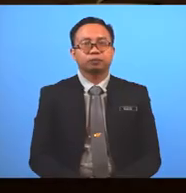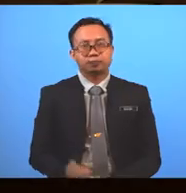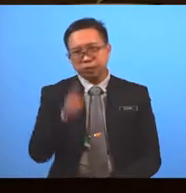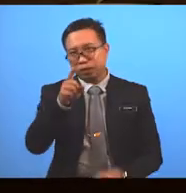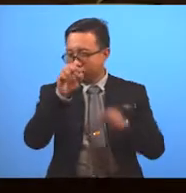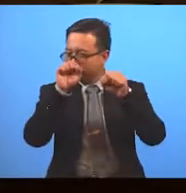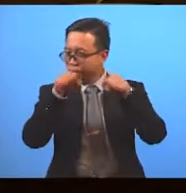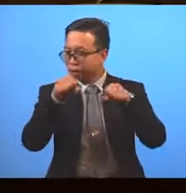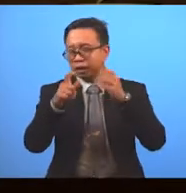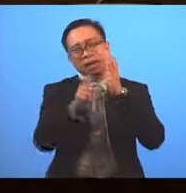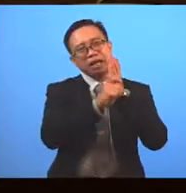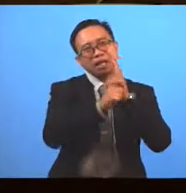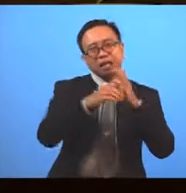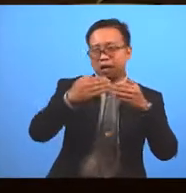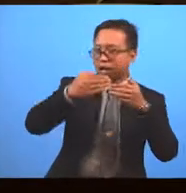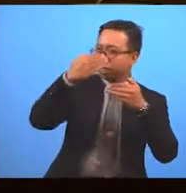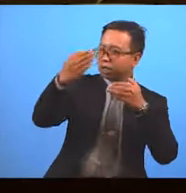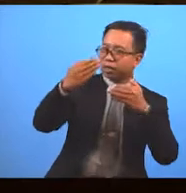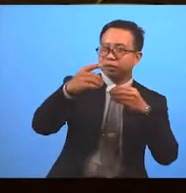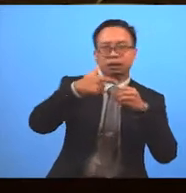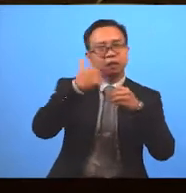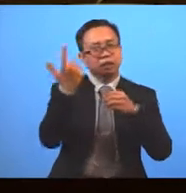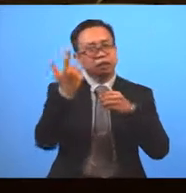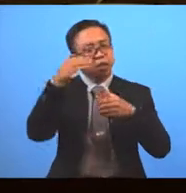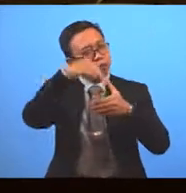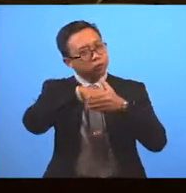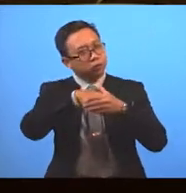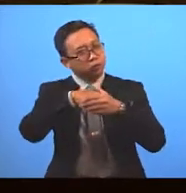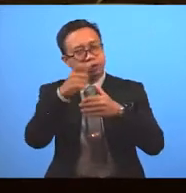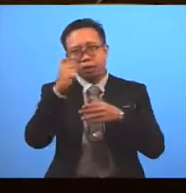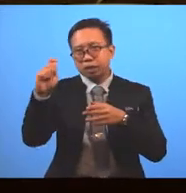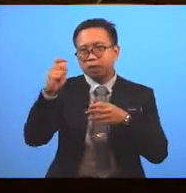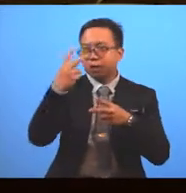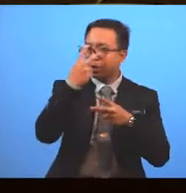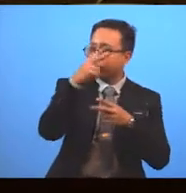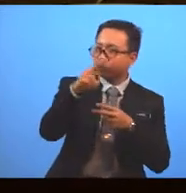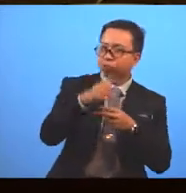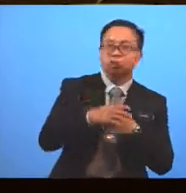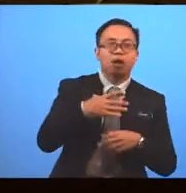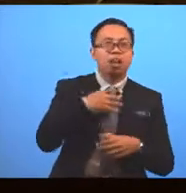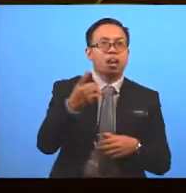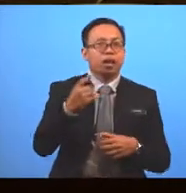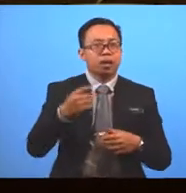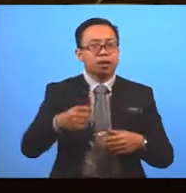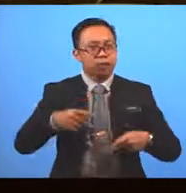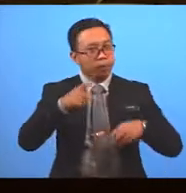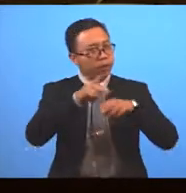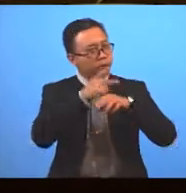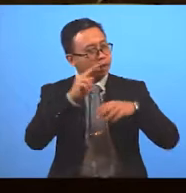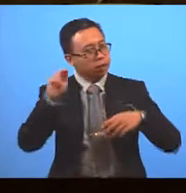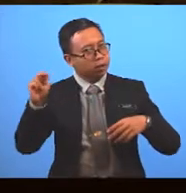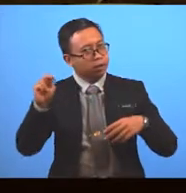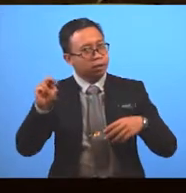You can add Any other details That you want to include In your review here Like the costumes